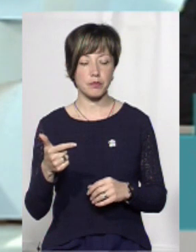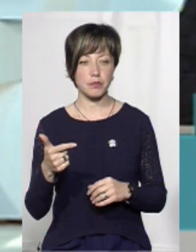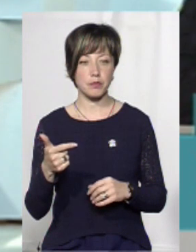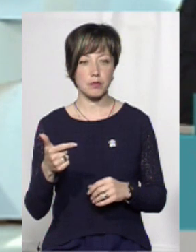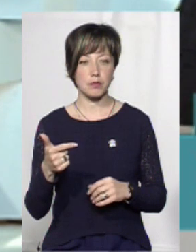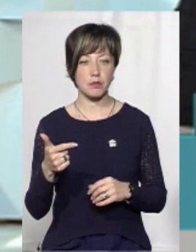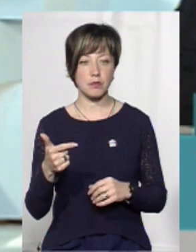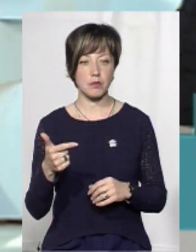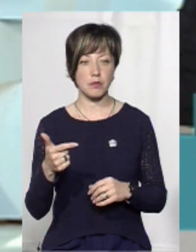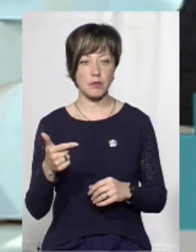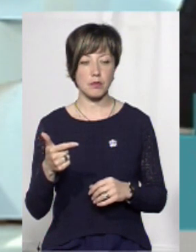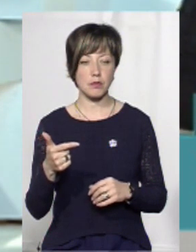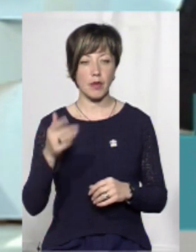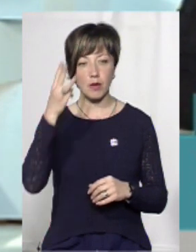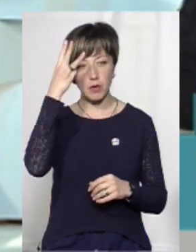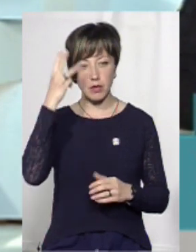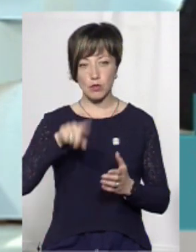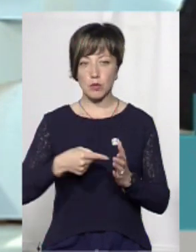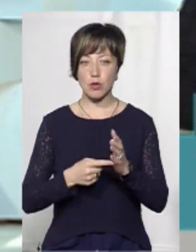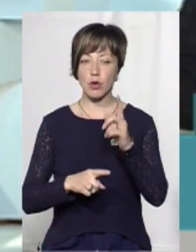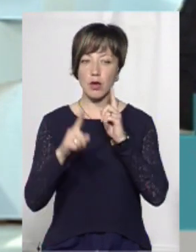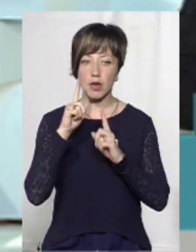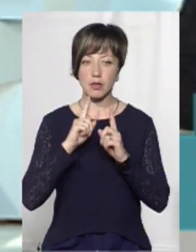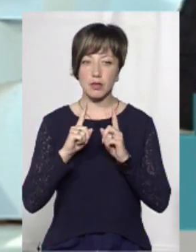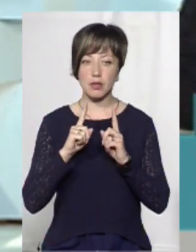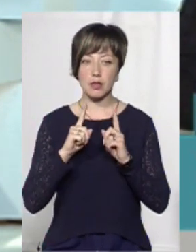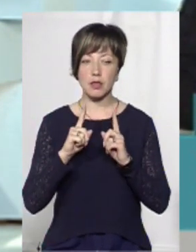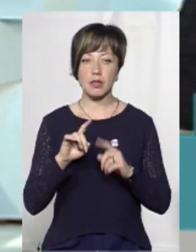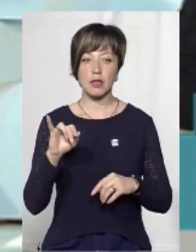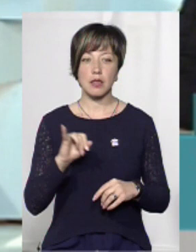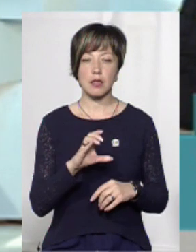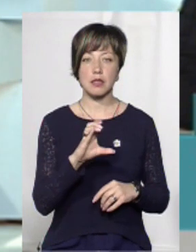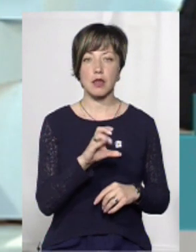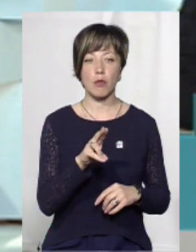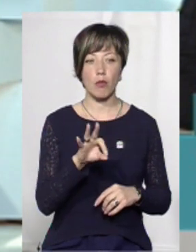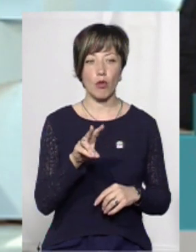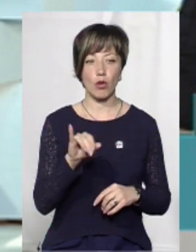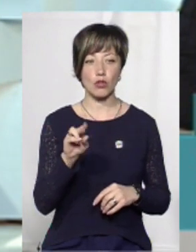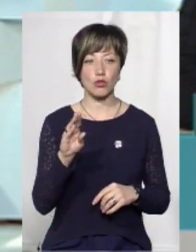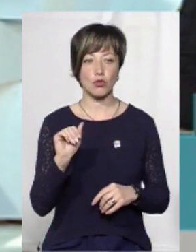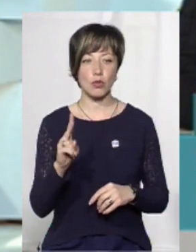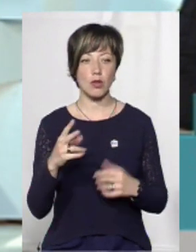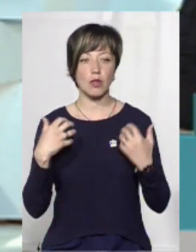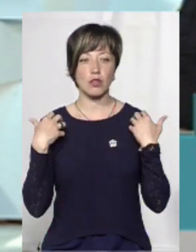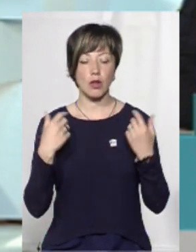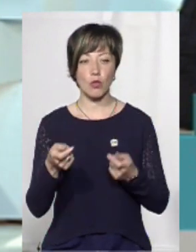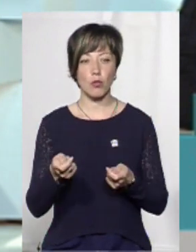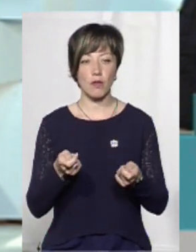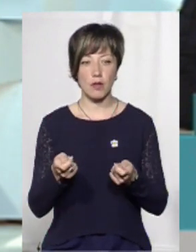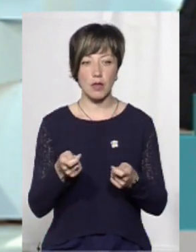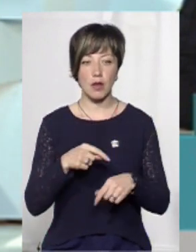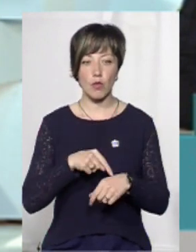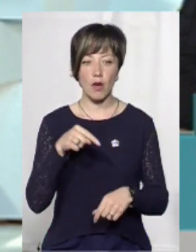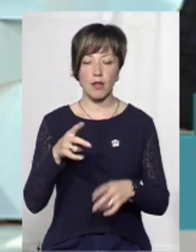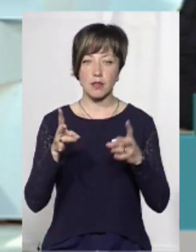господарства Хмельницької міської ради. Та з Сергієм Поліщуком, начальником управління